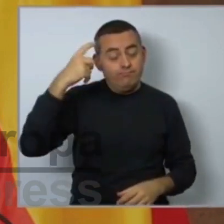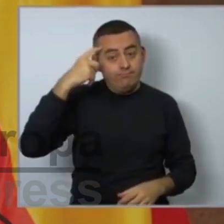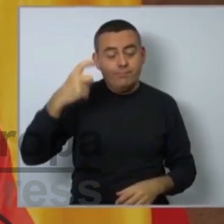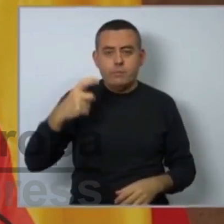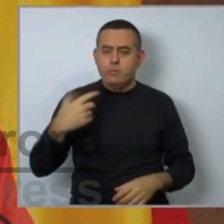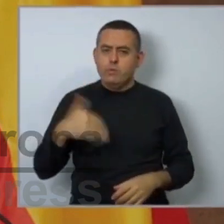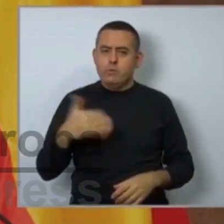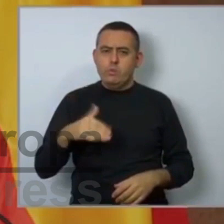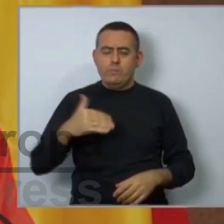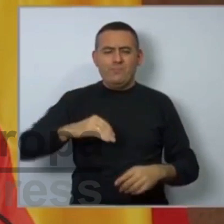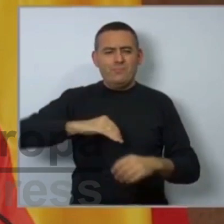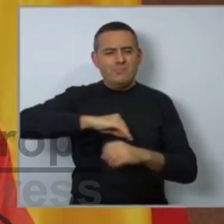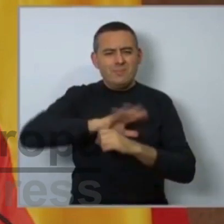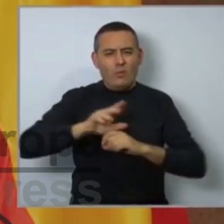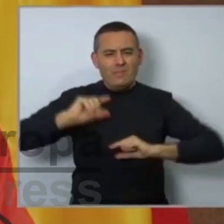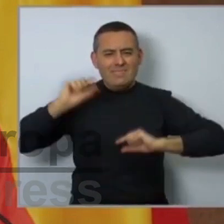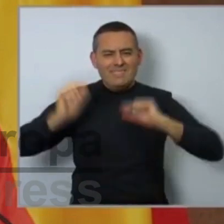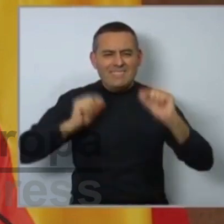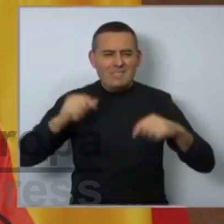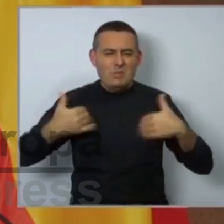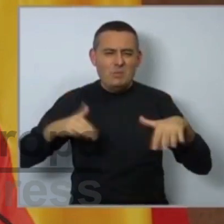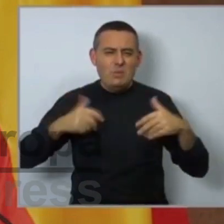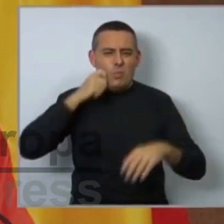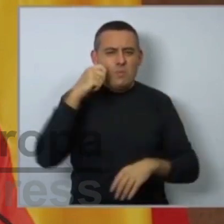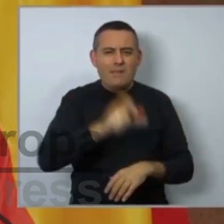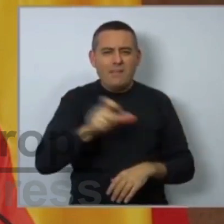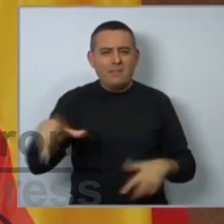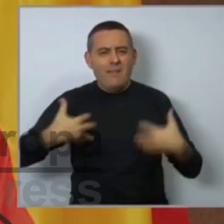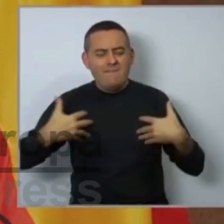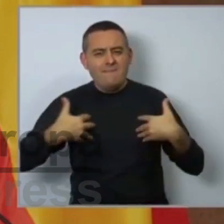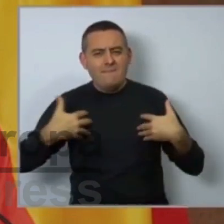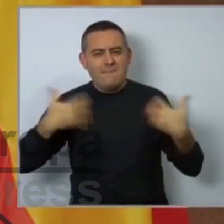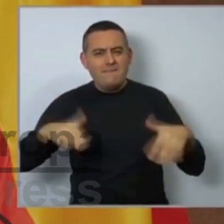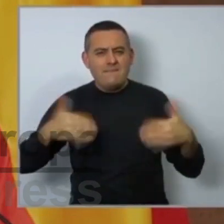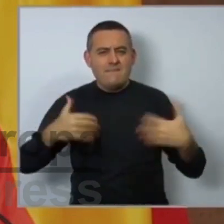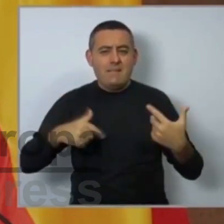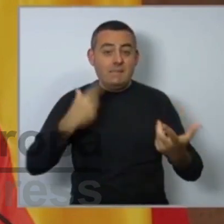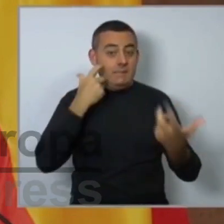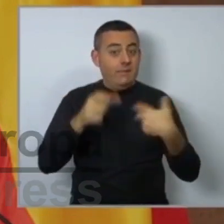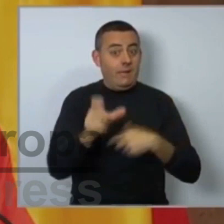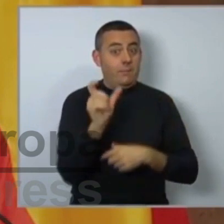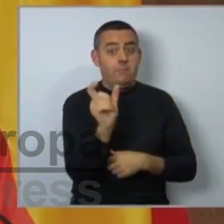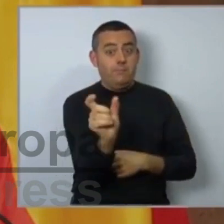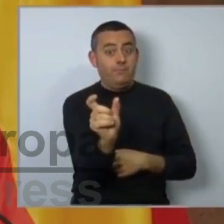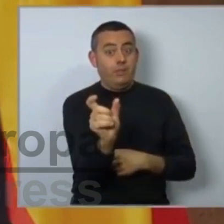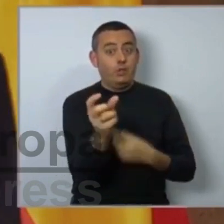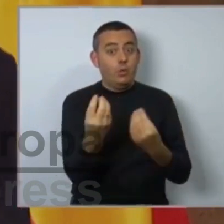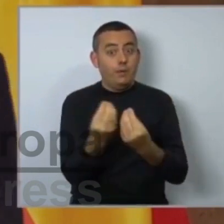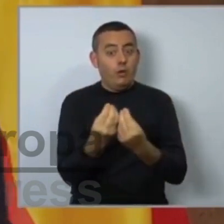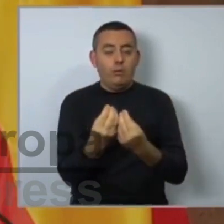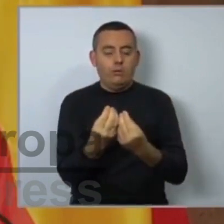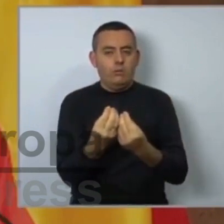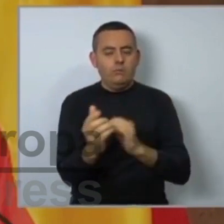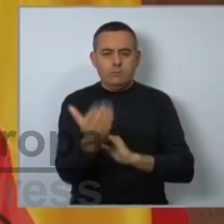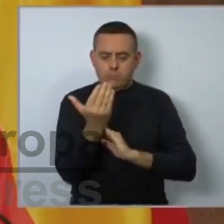magnitud d'esta tragèdia humana. Són un indicador que ens envia un missatge ben clar. i encara no